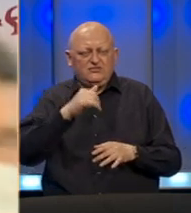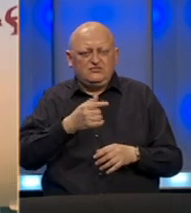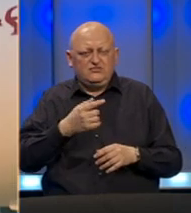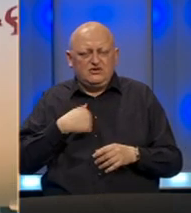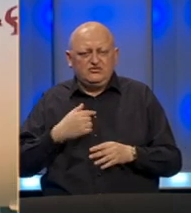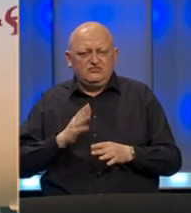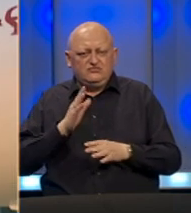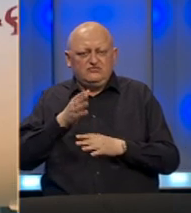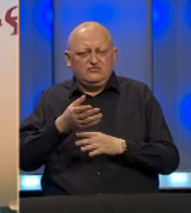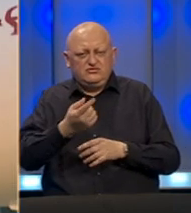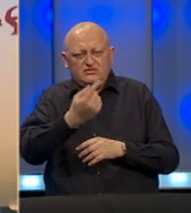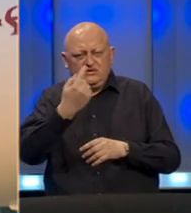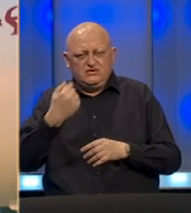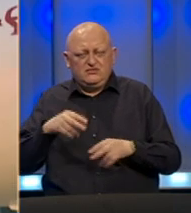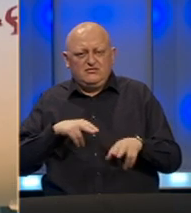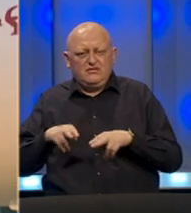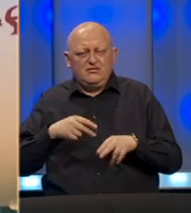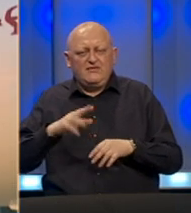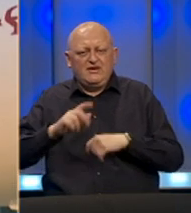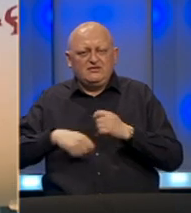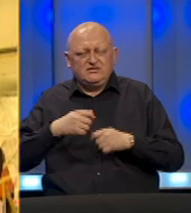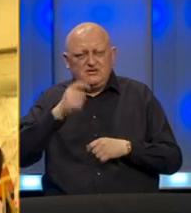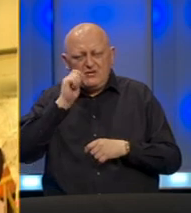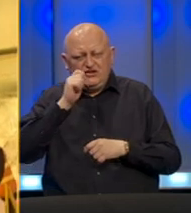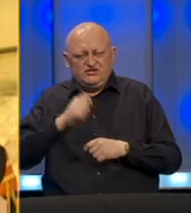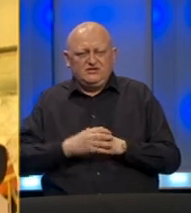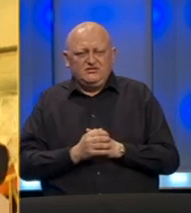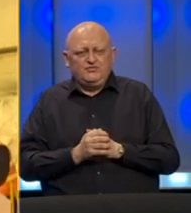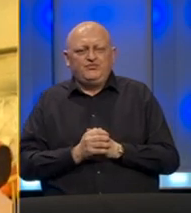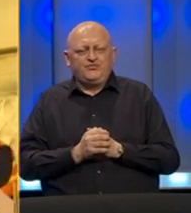posjetu našoj zemlji doputovaće ministar spoljnih poslova Mađarske.